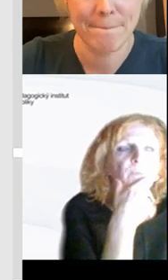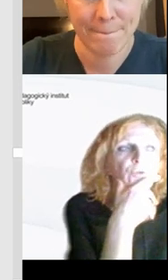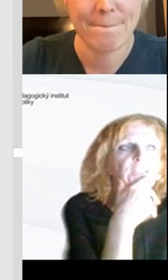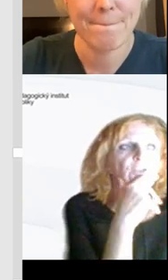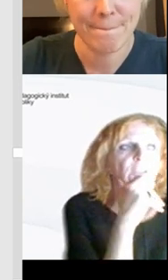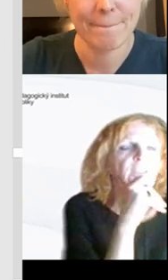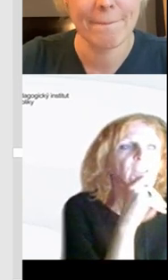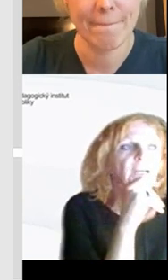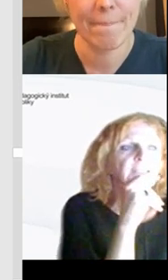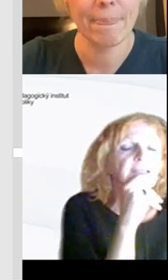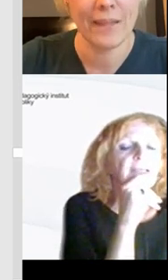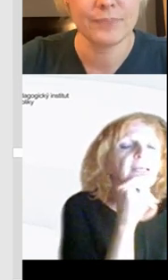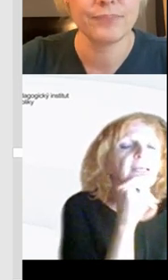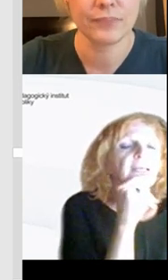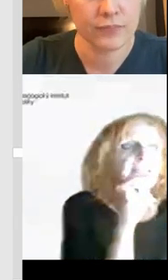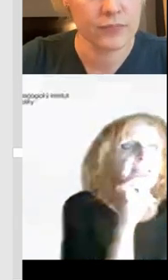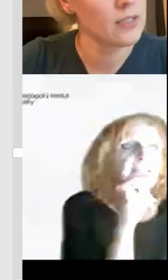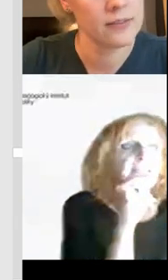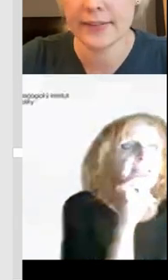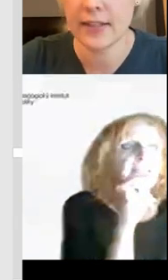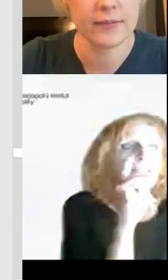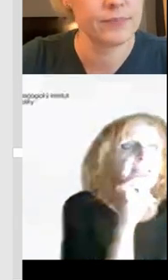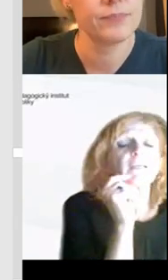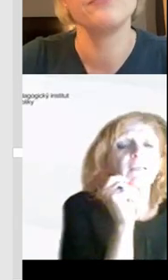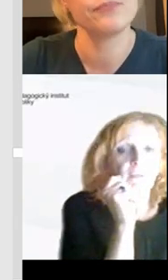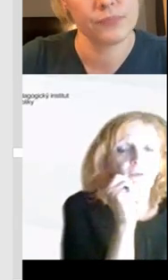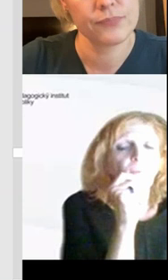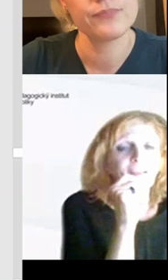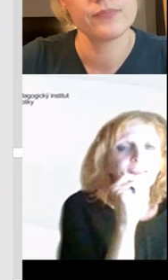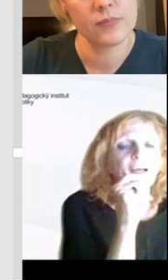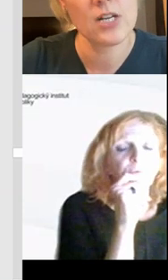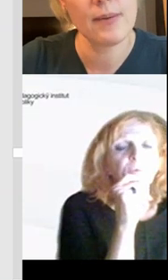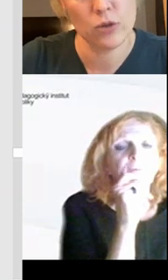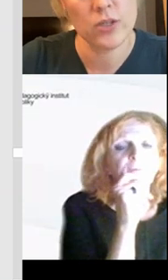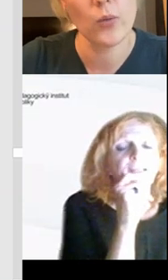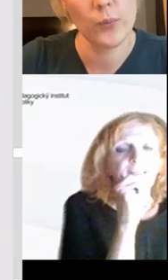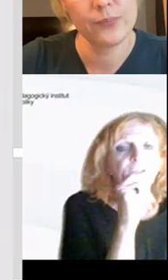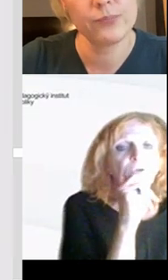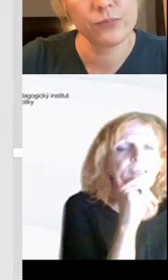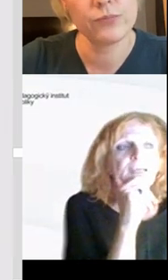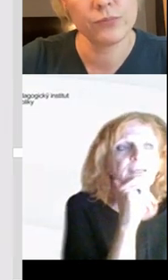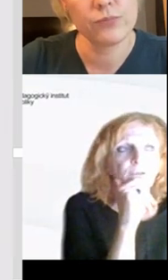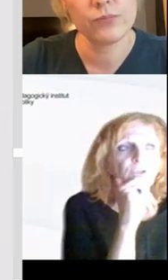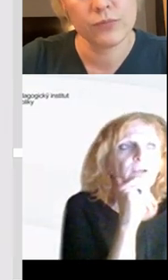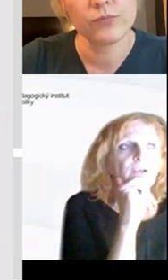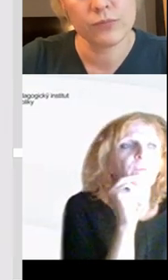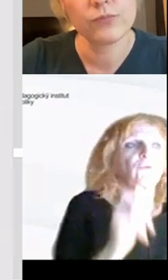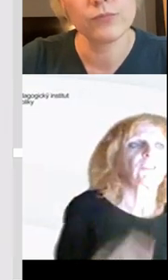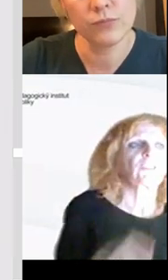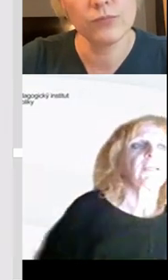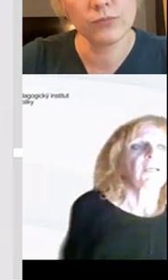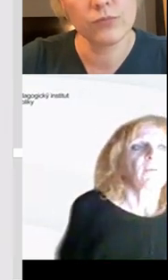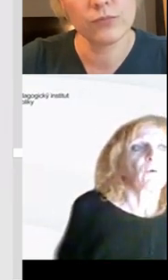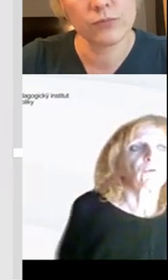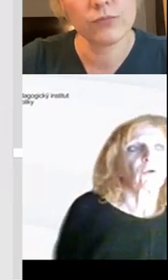mnoho tady spolu říct, že někteří žáci se, až to nejvyššího patra, taksonomie nedostanou,